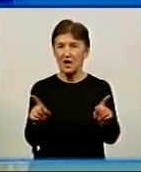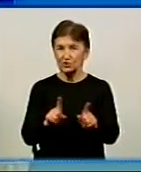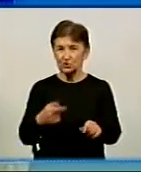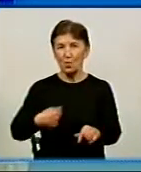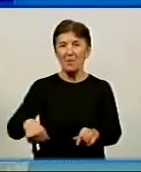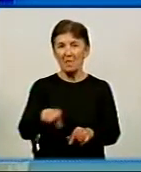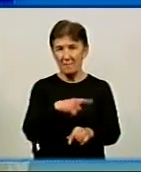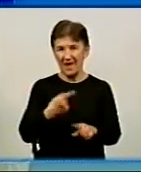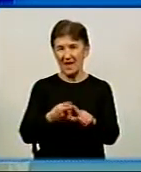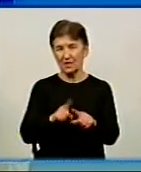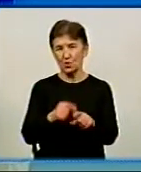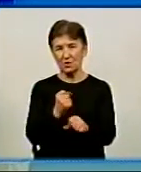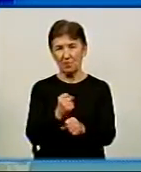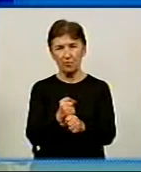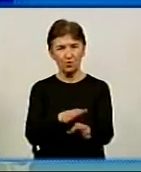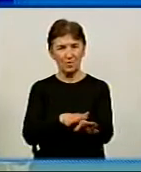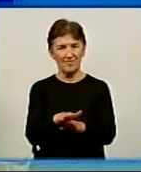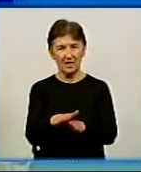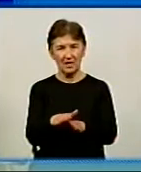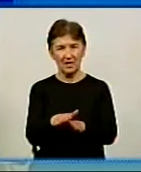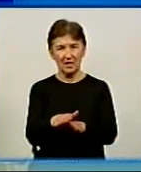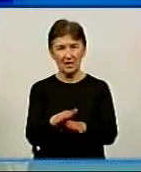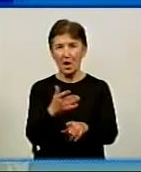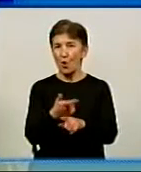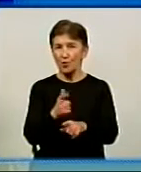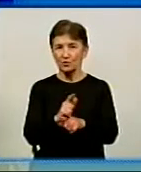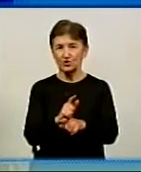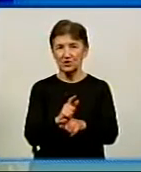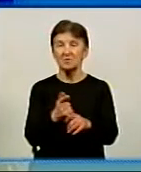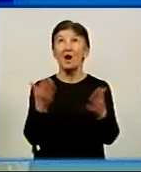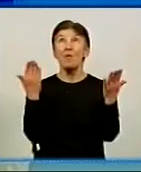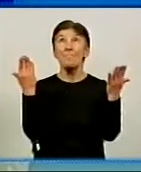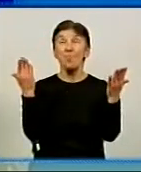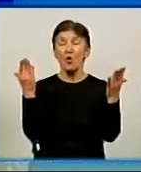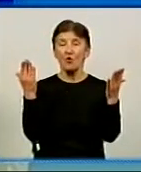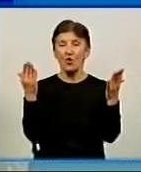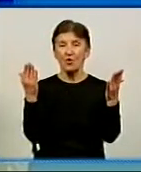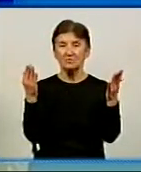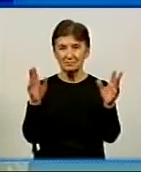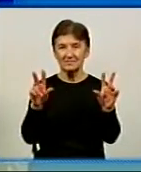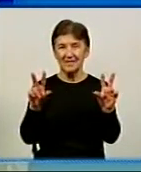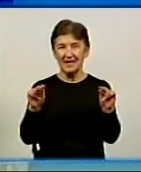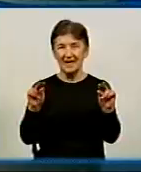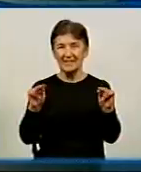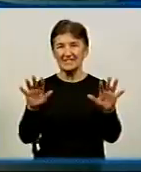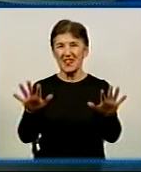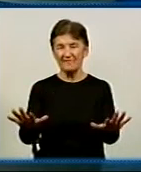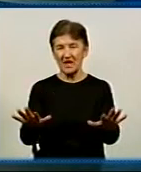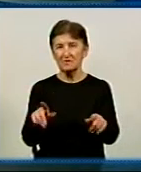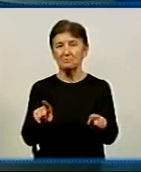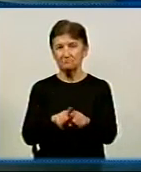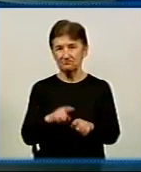цю роботу ввели. Ми, ну, як би, дуже благословенні цим. І ми хочемо на цій школі привлікати і